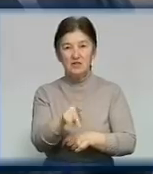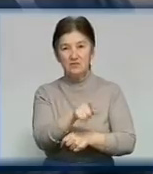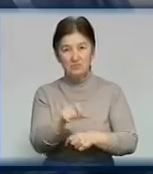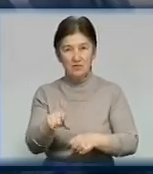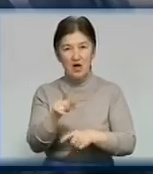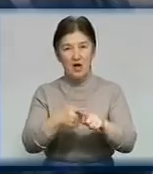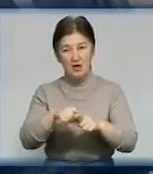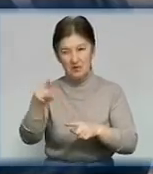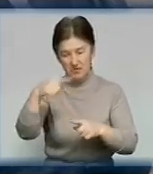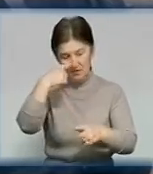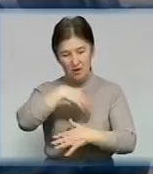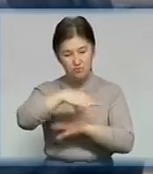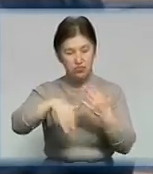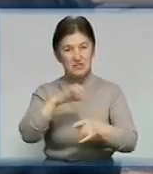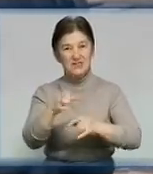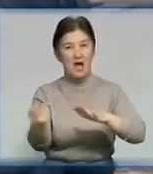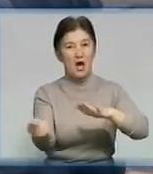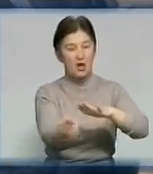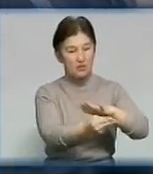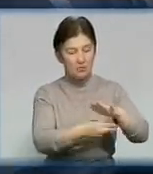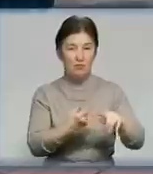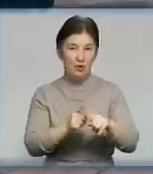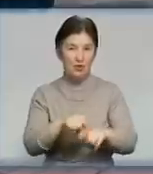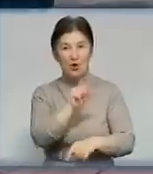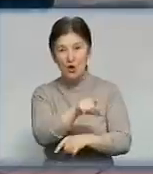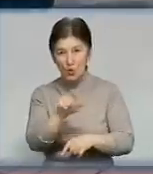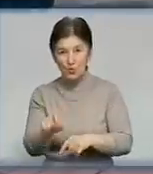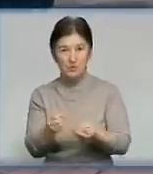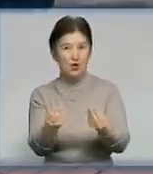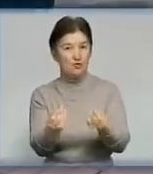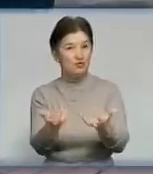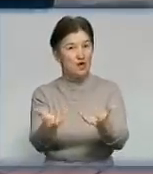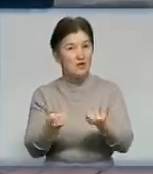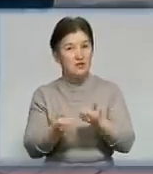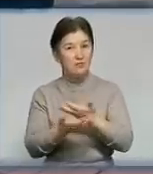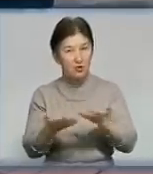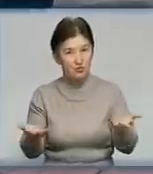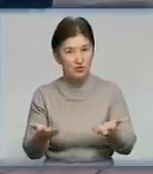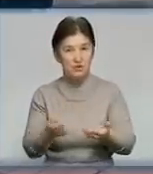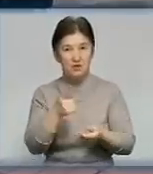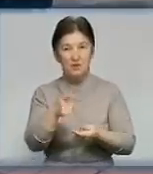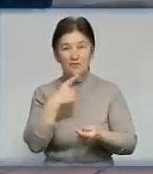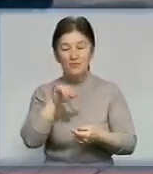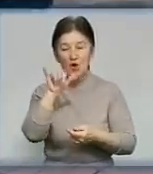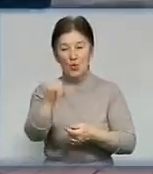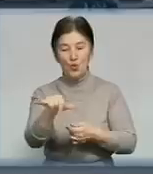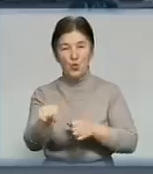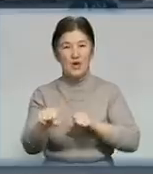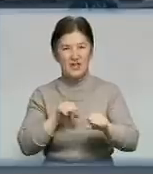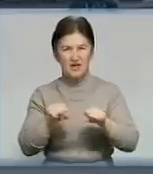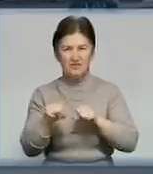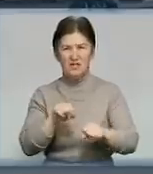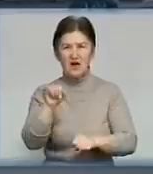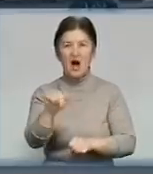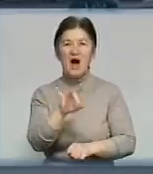Рибка перепутав їх з агітаторами, і тому ці люди кошти не отримали. Люди почали вимагати зароблені гроші в керівника районного середку партії Павла